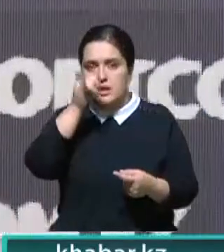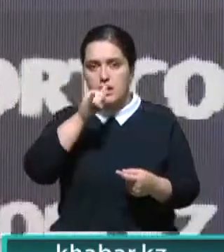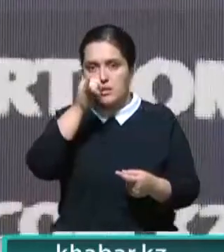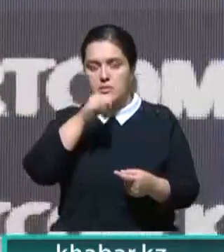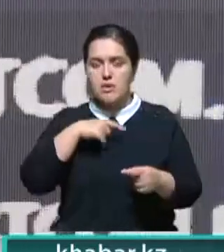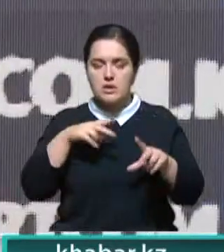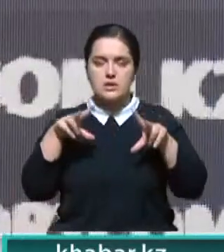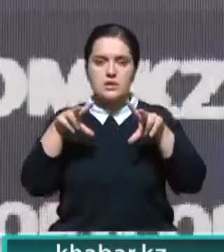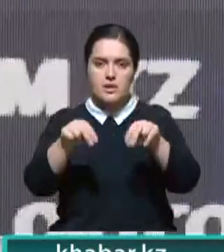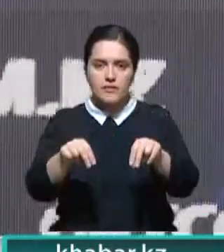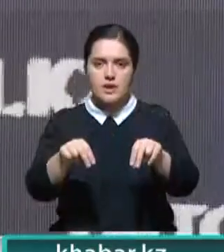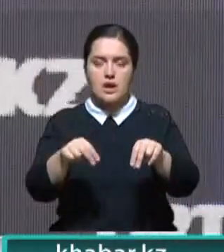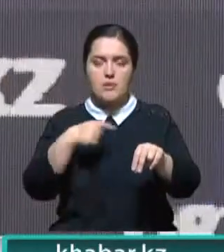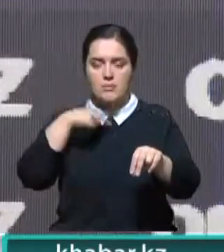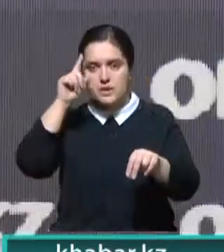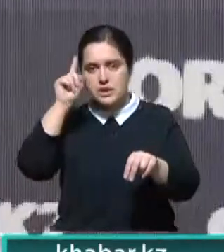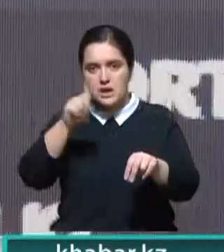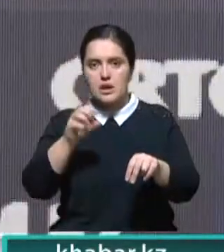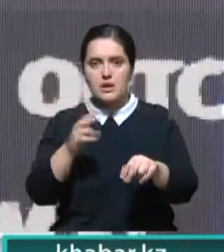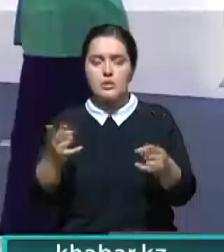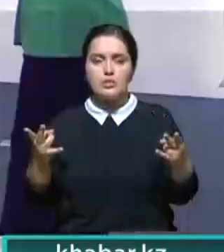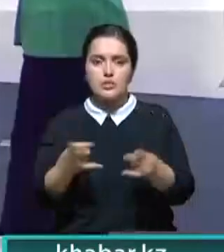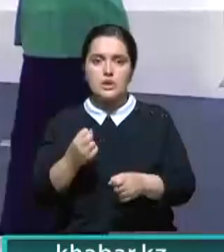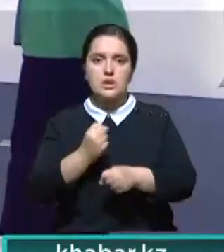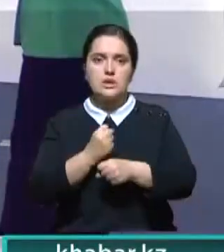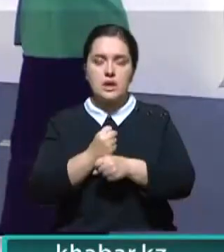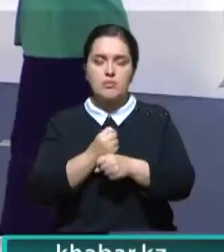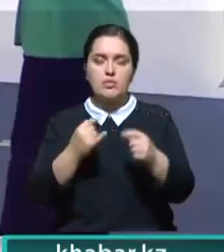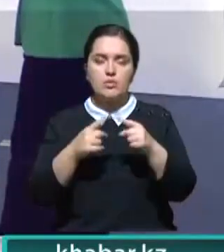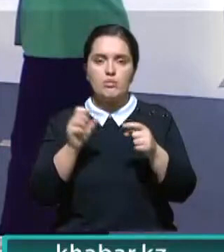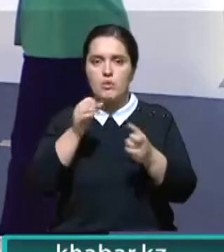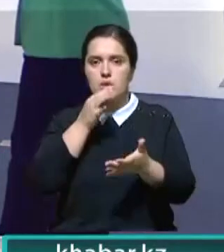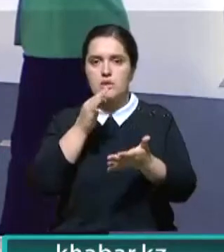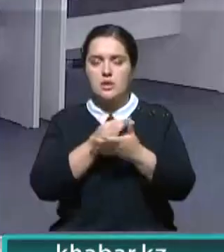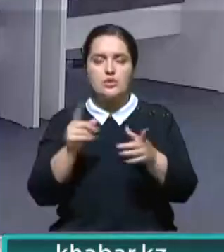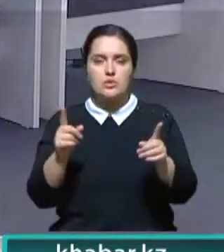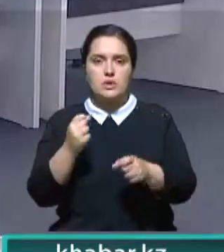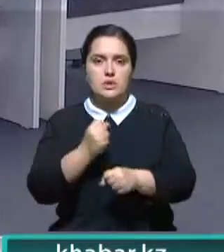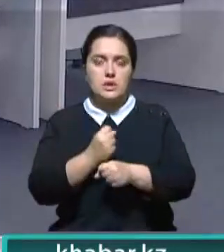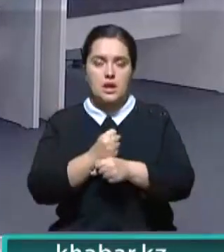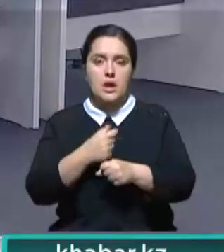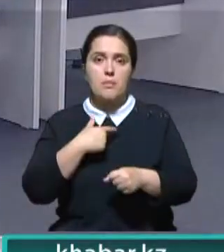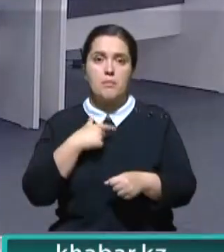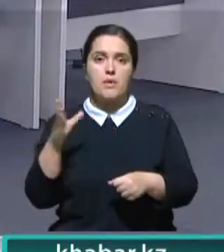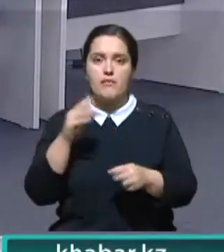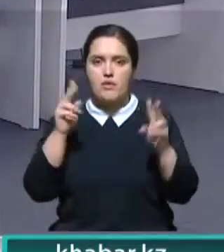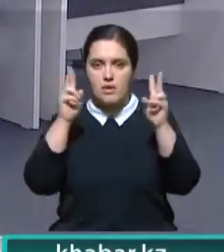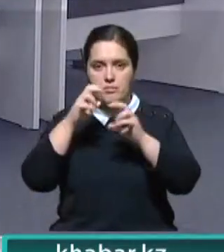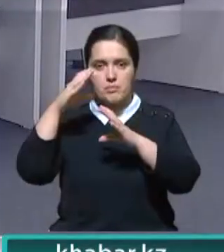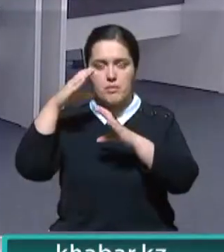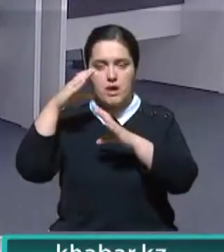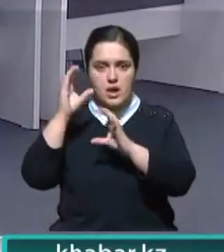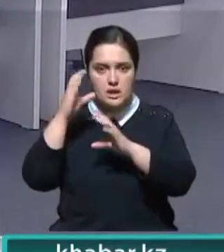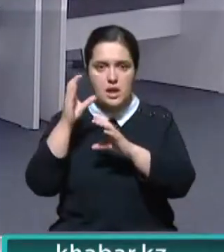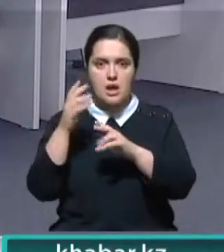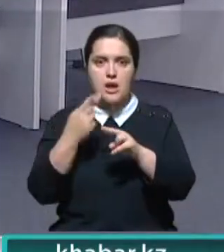Я заверяю вас. Мы знаем, как это нужно сделать. И точно могу сказать, что сделаем. Мы сделали анализ по 8 видам